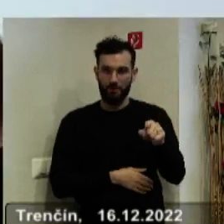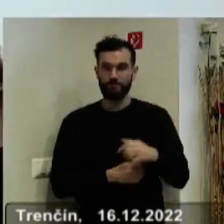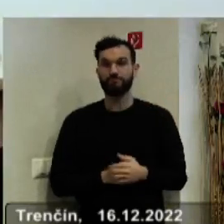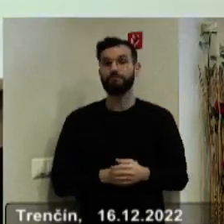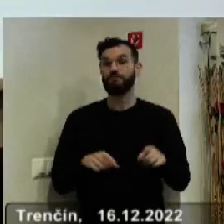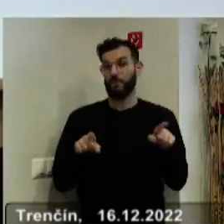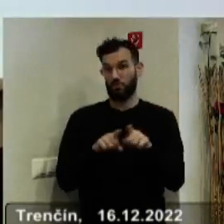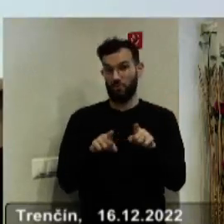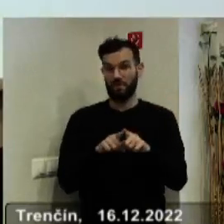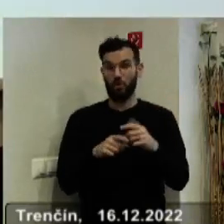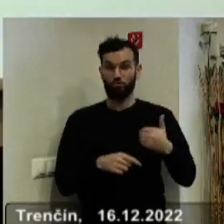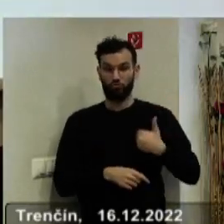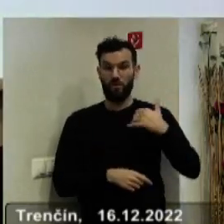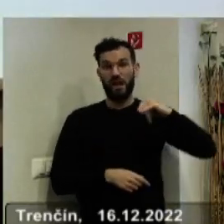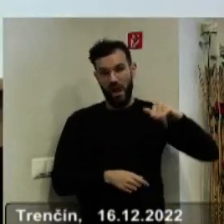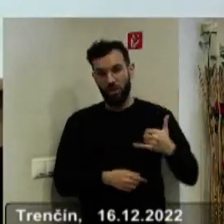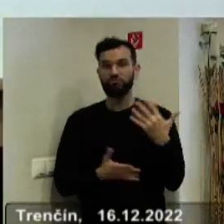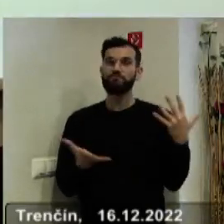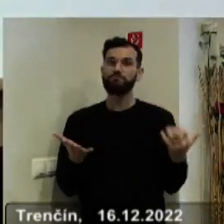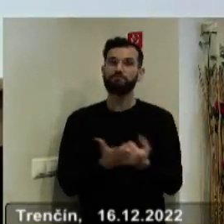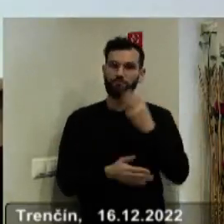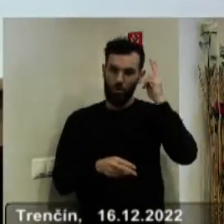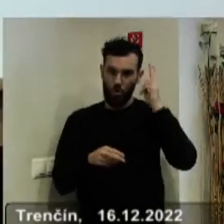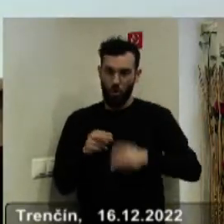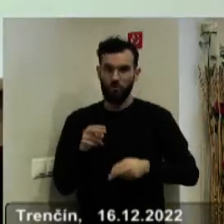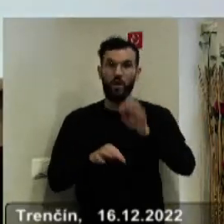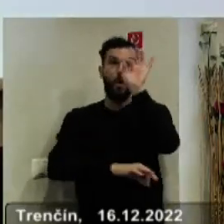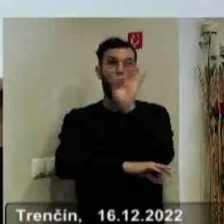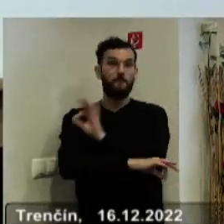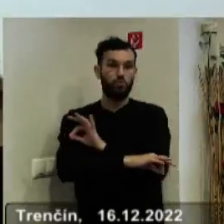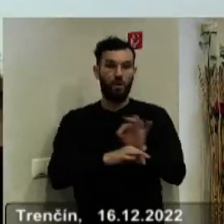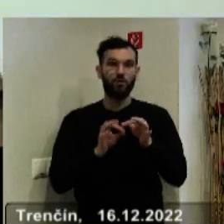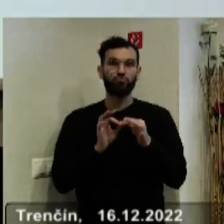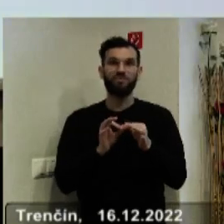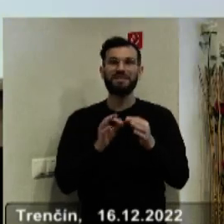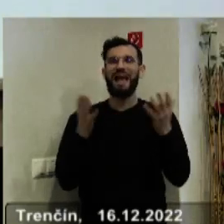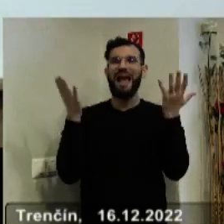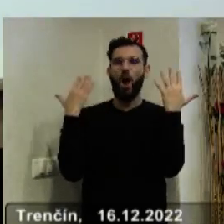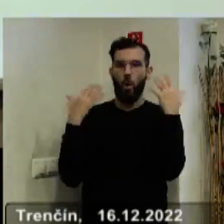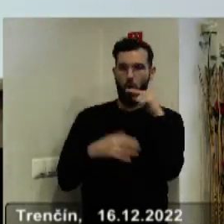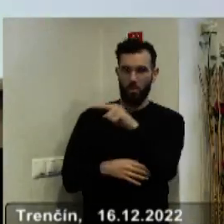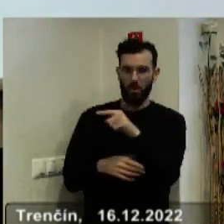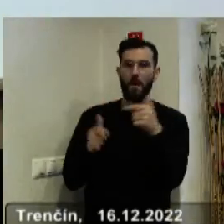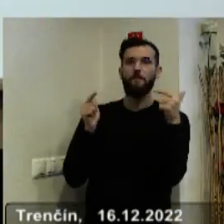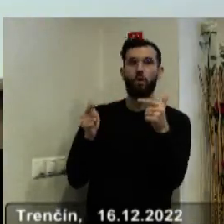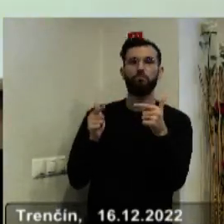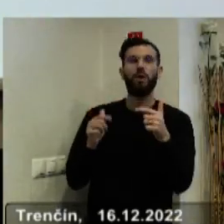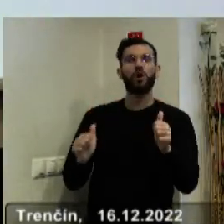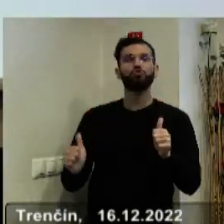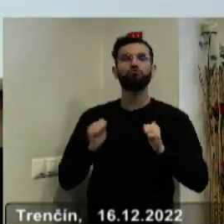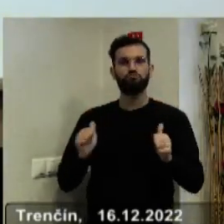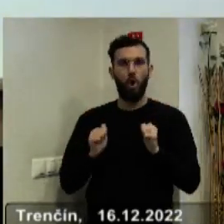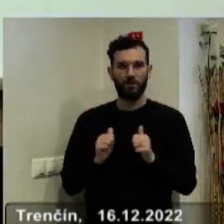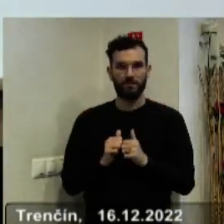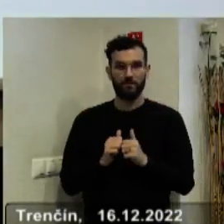V oblasti školstva sa nám ďalej podarilo ukončiť projekty financované z environmentálneho fondu a fondu na podporu športu.